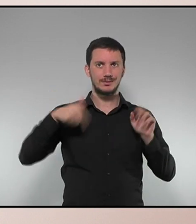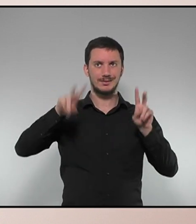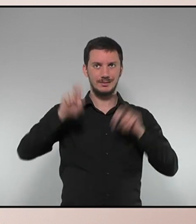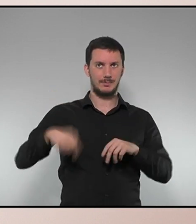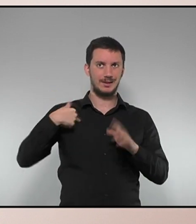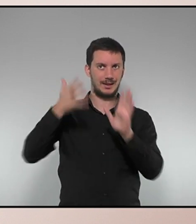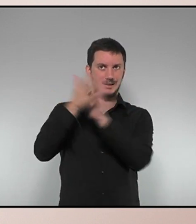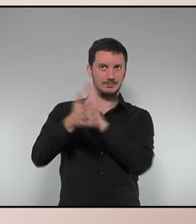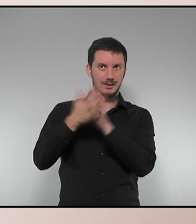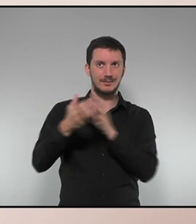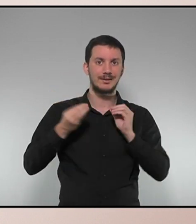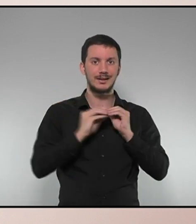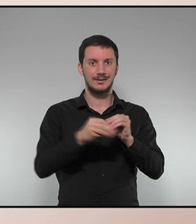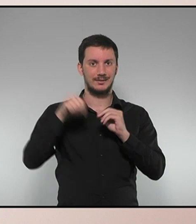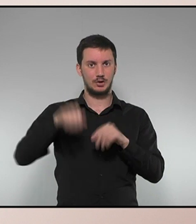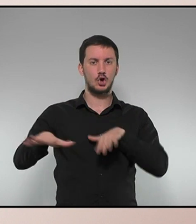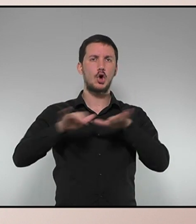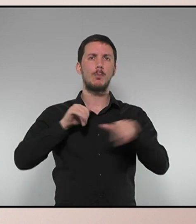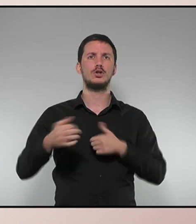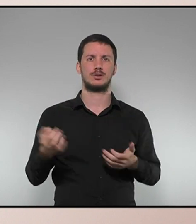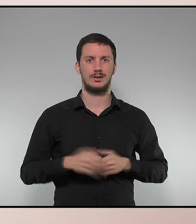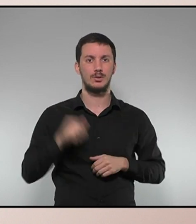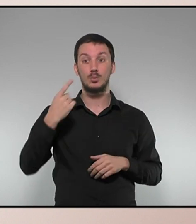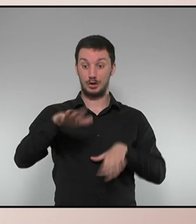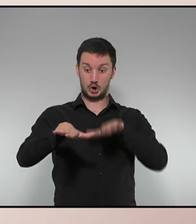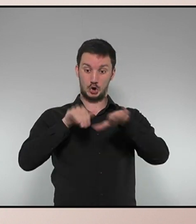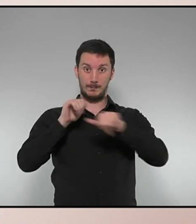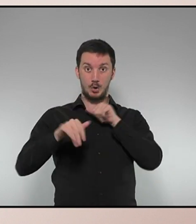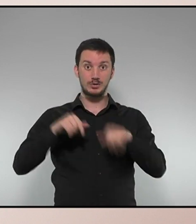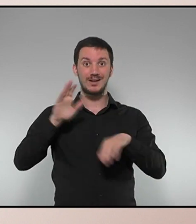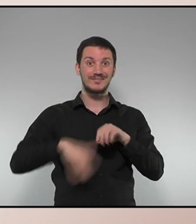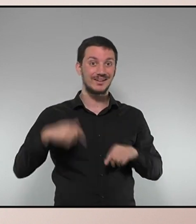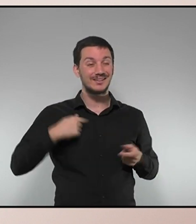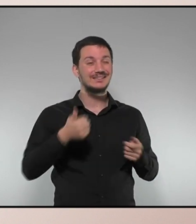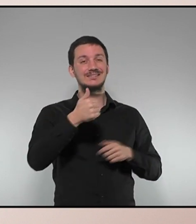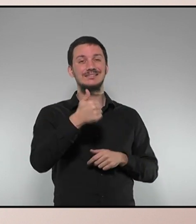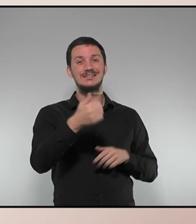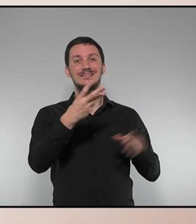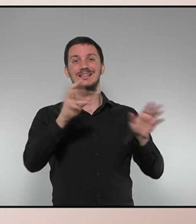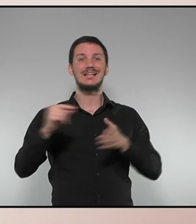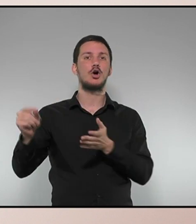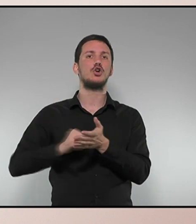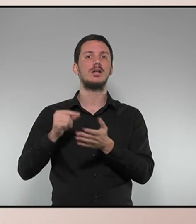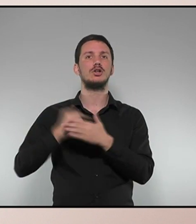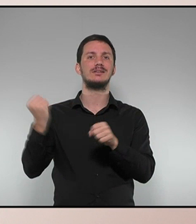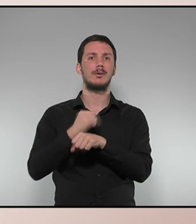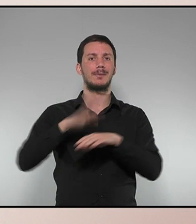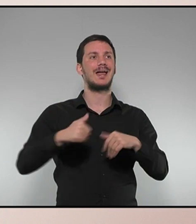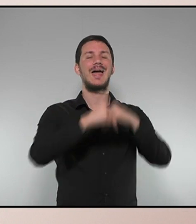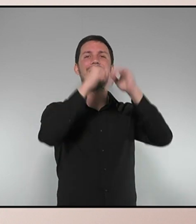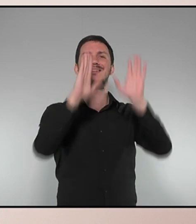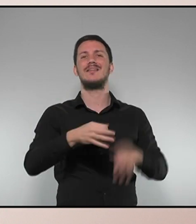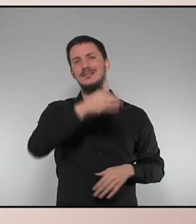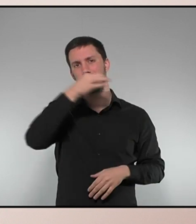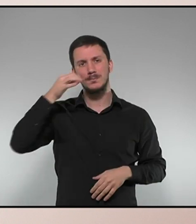explicaré de què es tracta aquesta convocatòria. Una convocatòria que finançarà 630 contractes de treball, entitats sense ànim de l